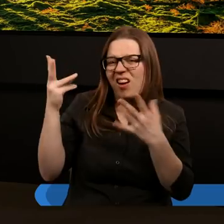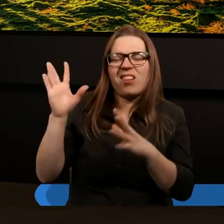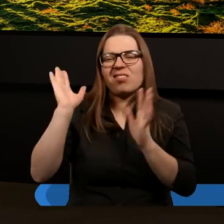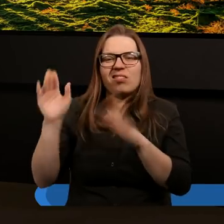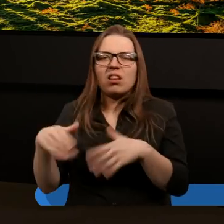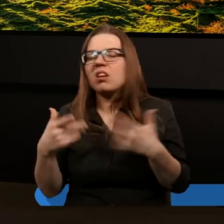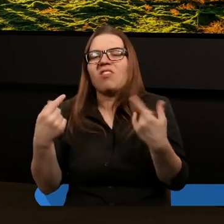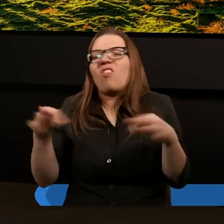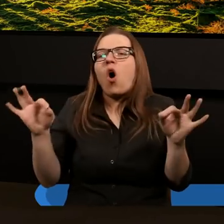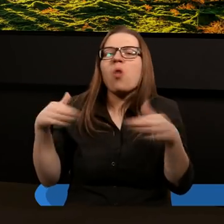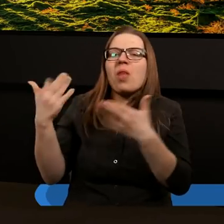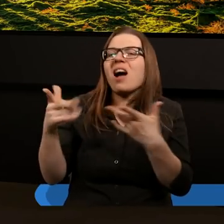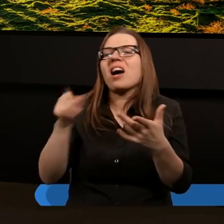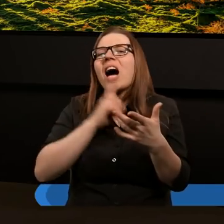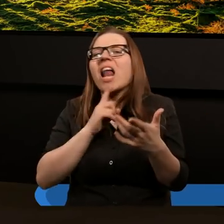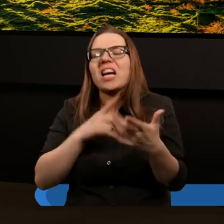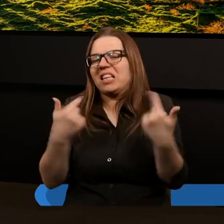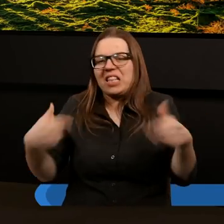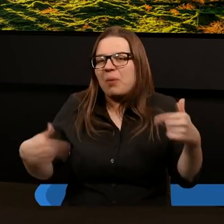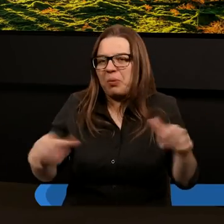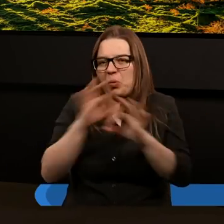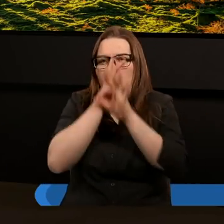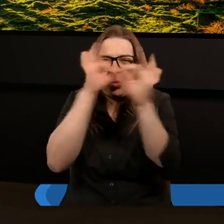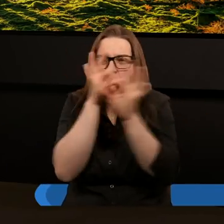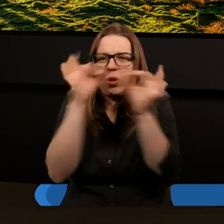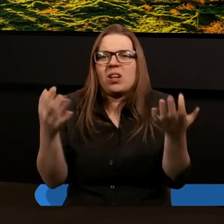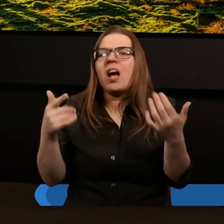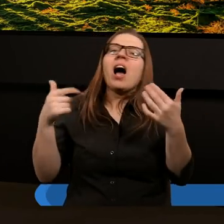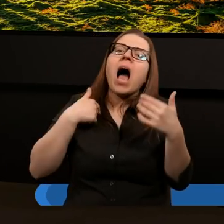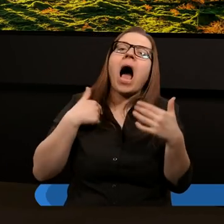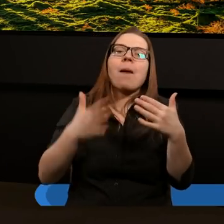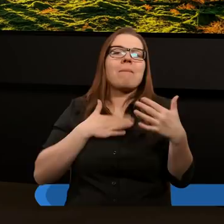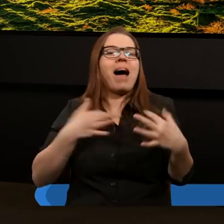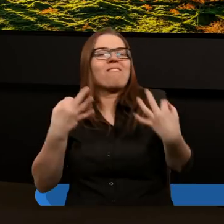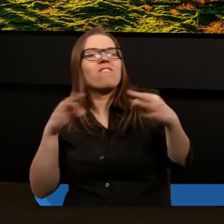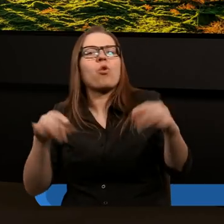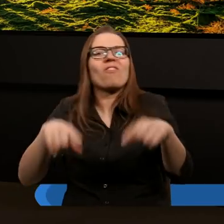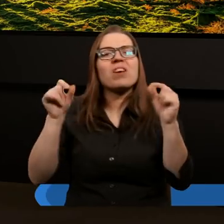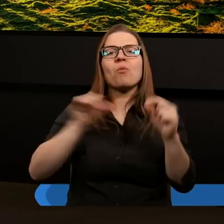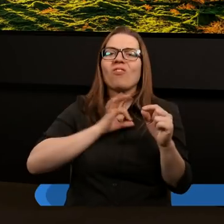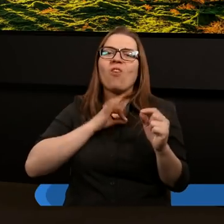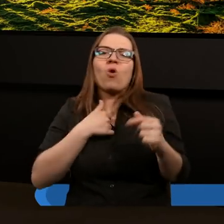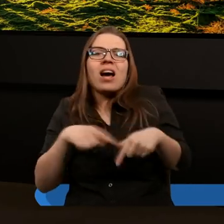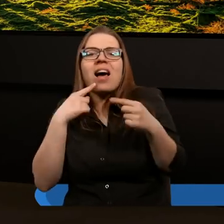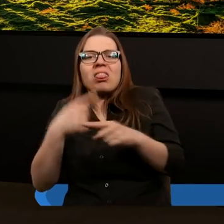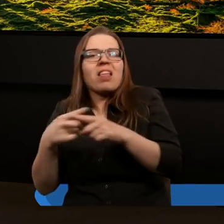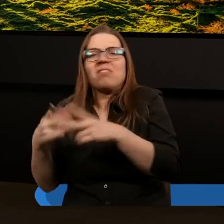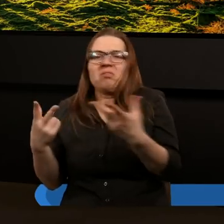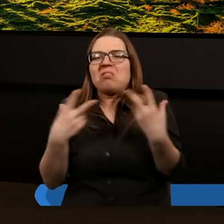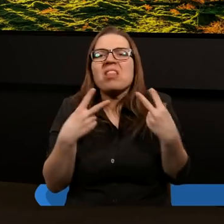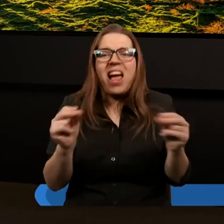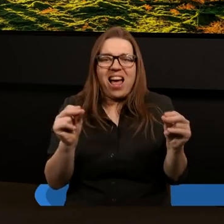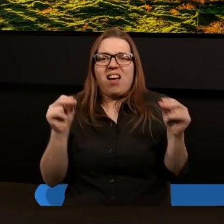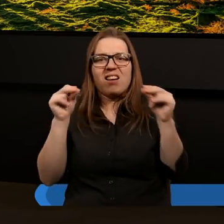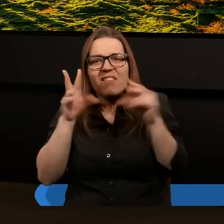w ogóle wolności religijnej, takiej wolności przekonań. To były czasy ergoryzmu wielkiego,